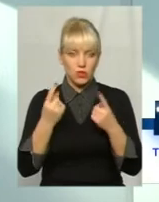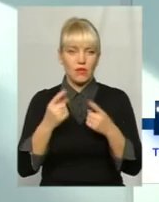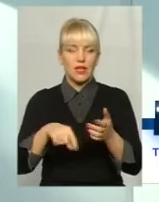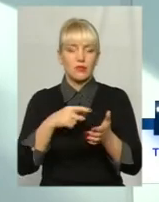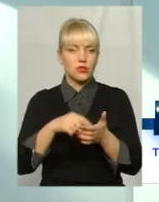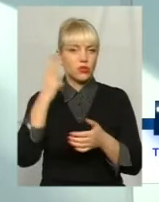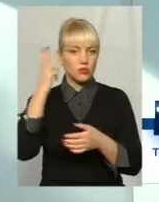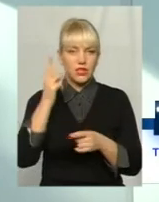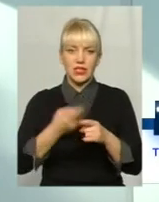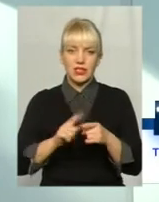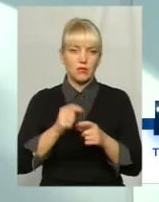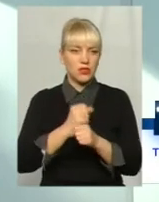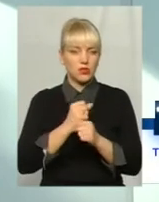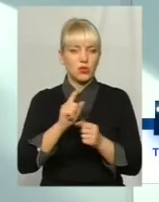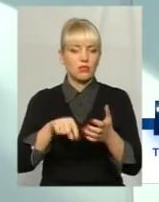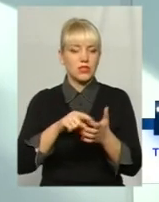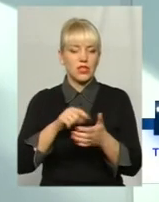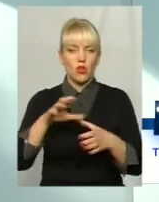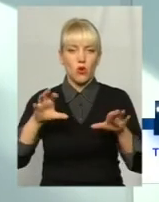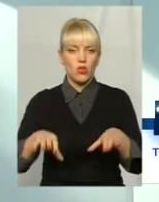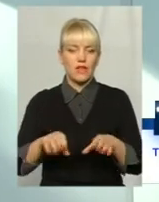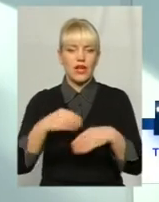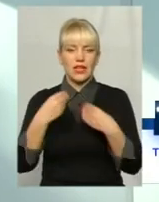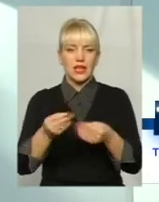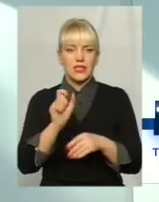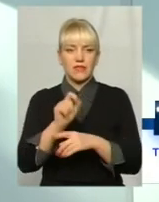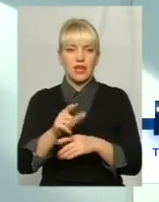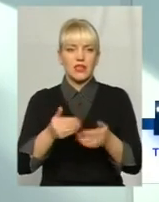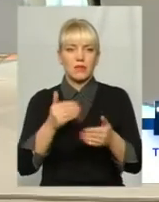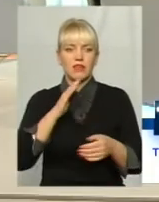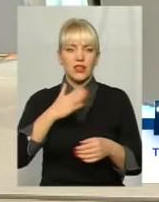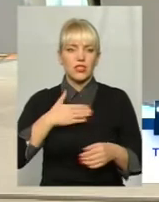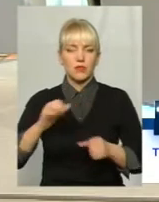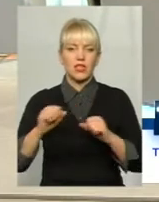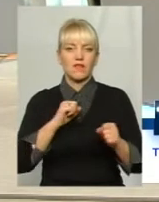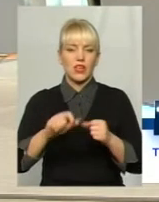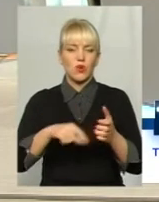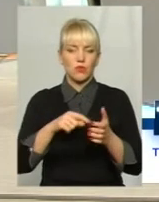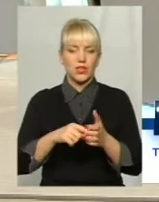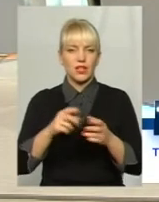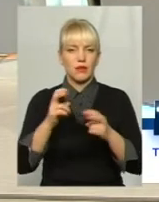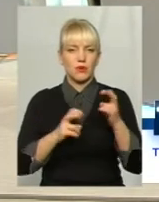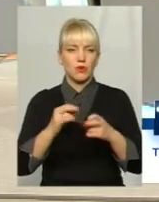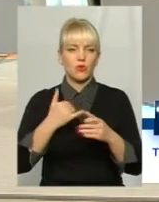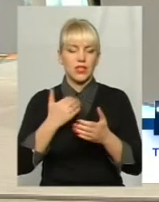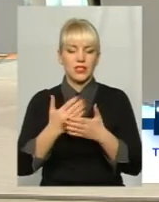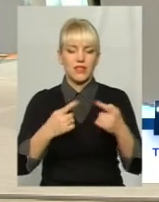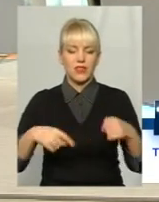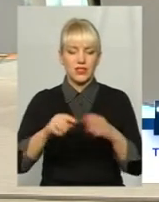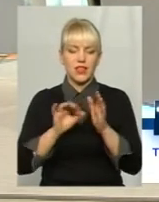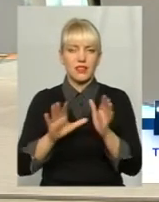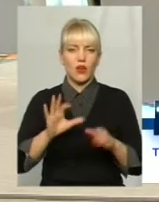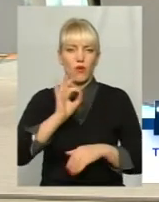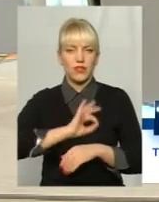працює. І міський голова ставить і завдання перед нашими керівниками комунальних підприємств. У нас і створений відділ енергоефективності в місті.